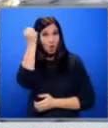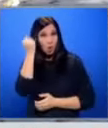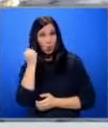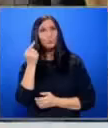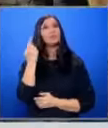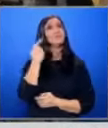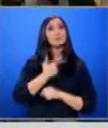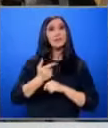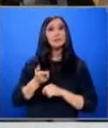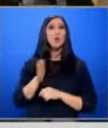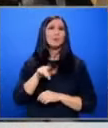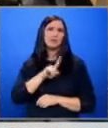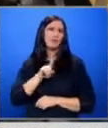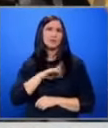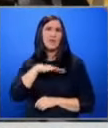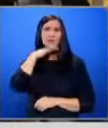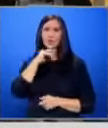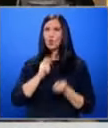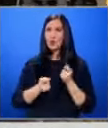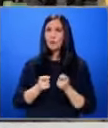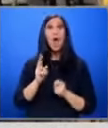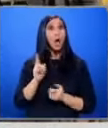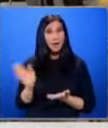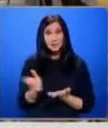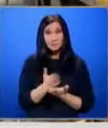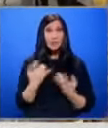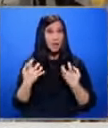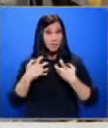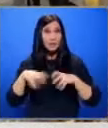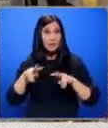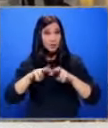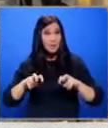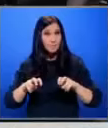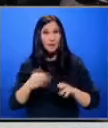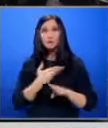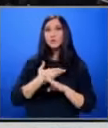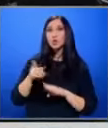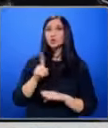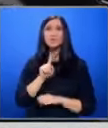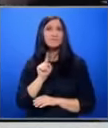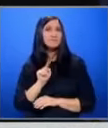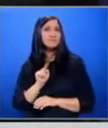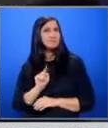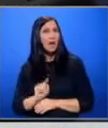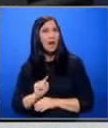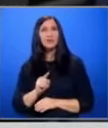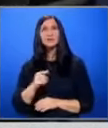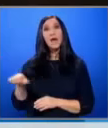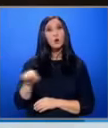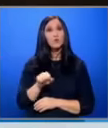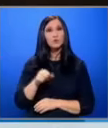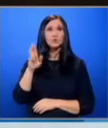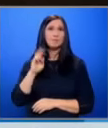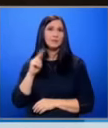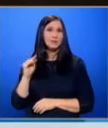седмица обаче дори не се е стигнало до ремонт. Как са минали техническия преглед, все още е загадка и за ръководството на БДЖ.